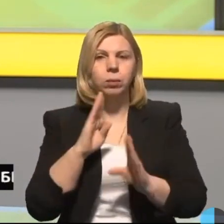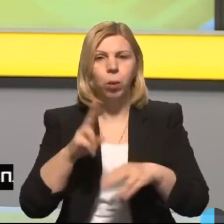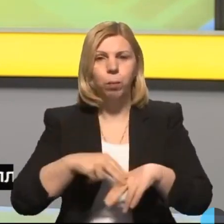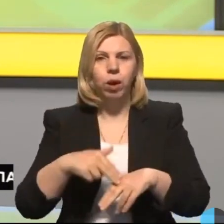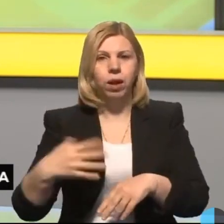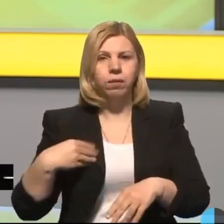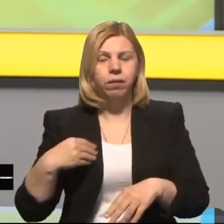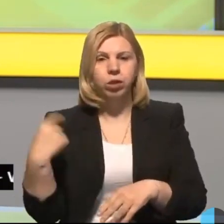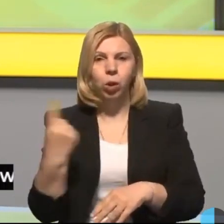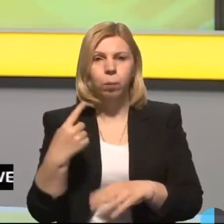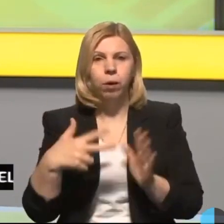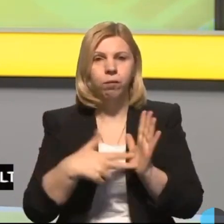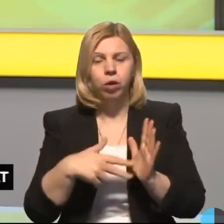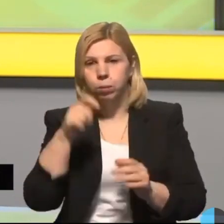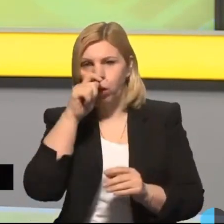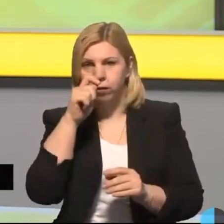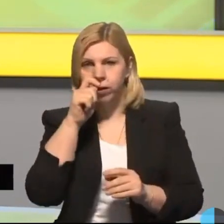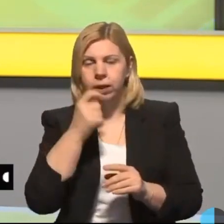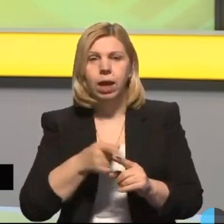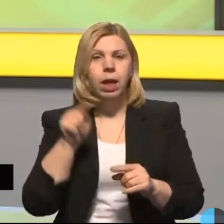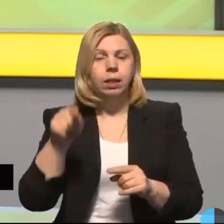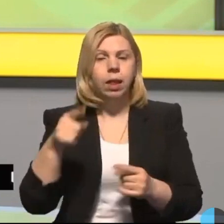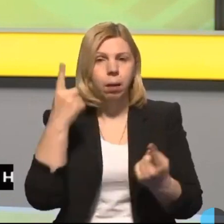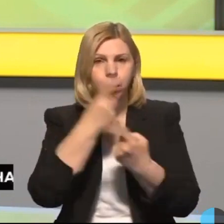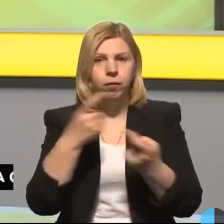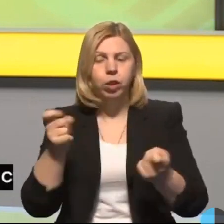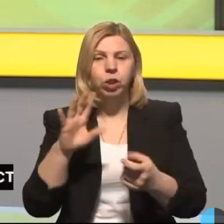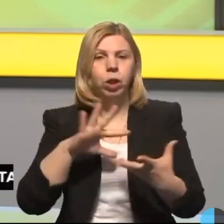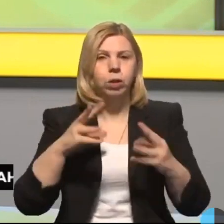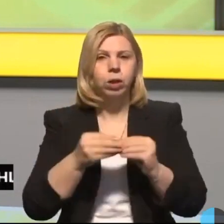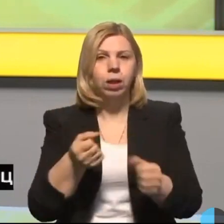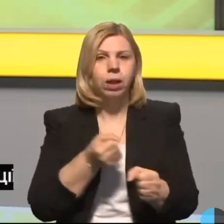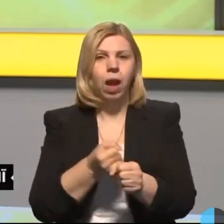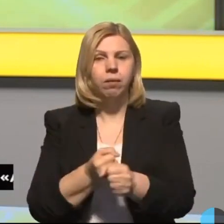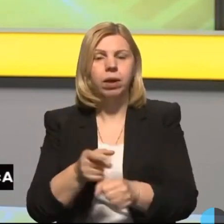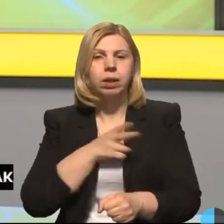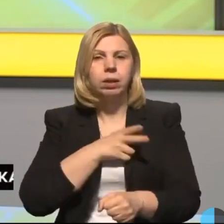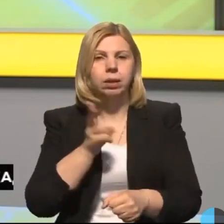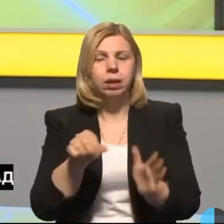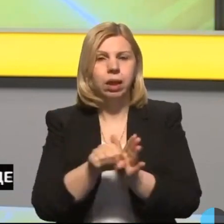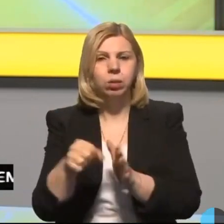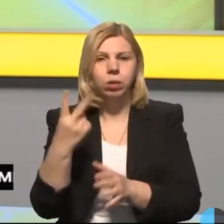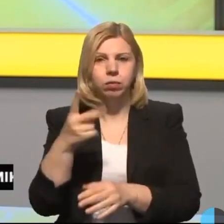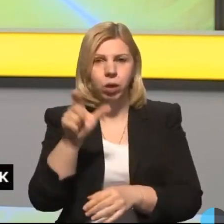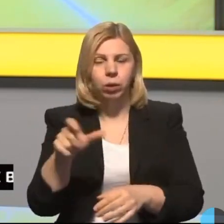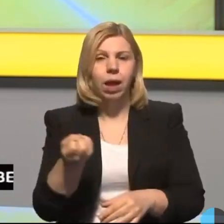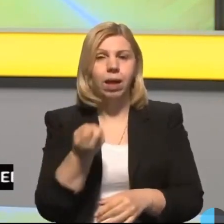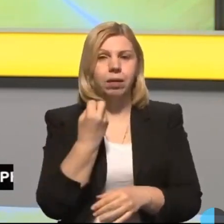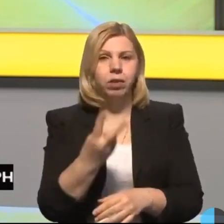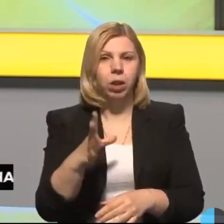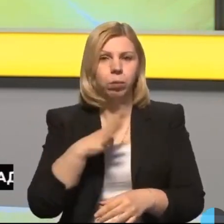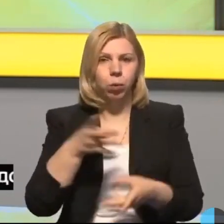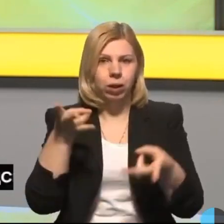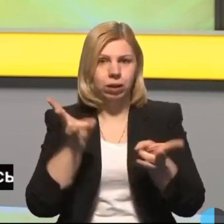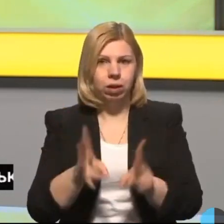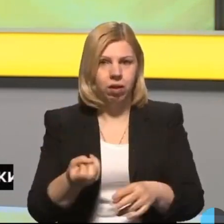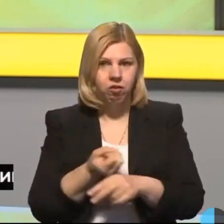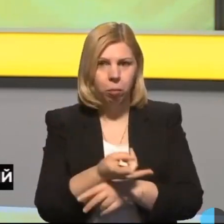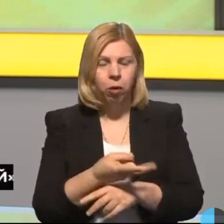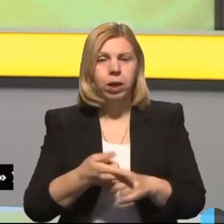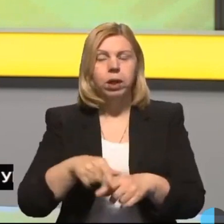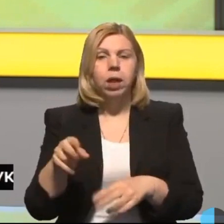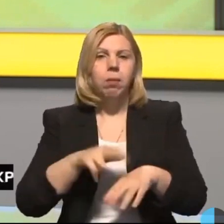поліції Львівської області 8 квітня. Там повідомили, що внаслідок аварії загинули дві людини, а 12-ро були травмовані.